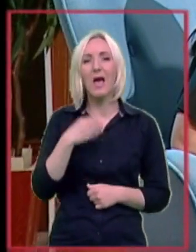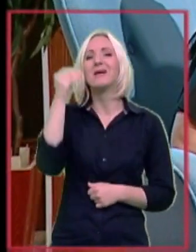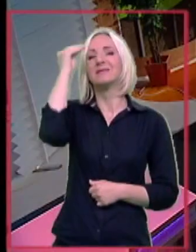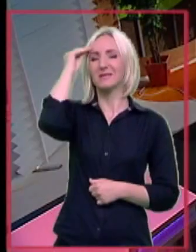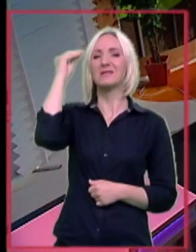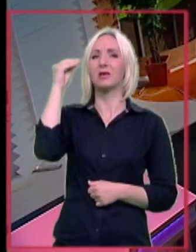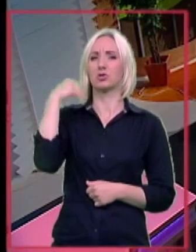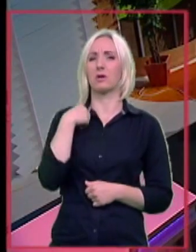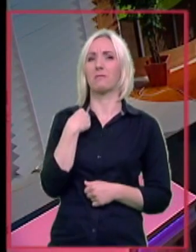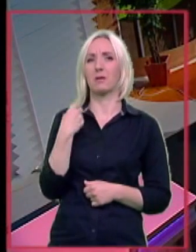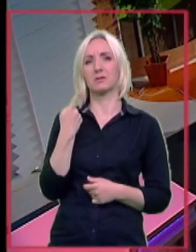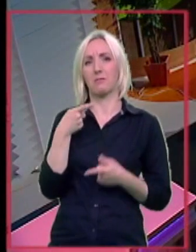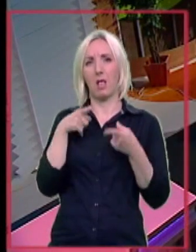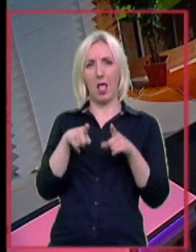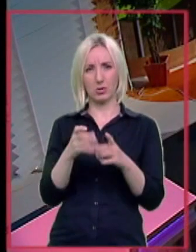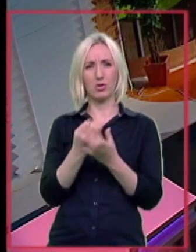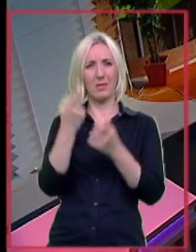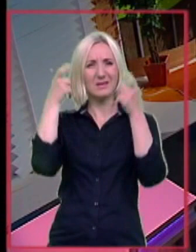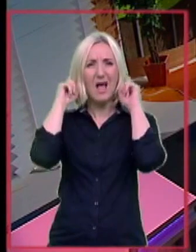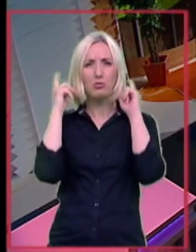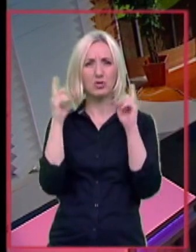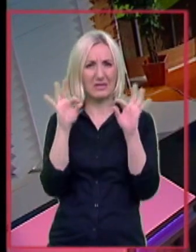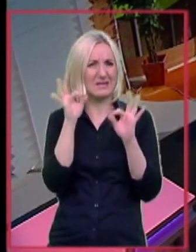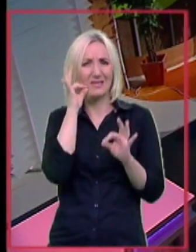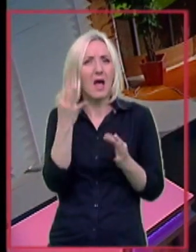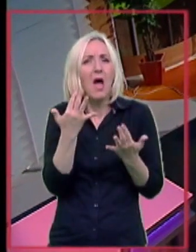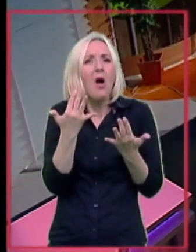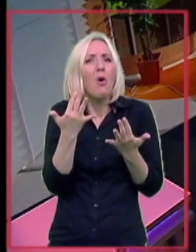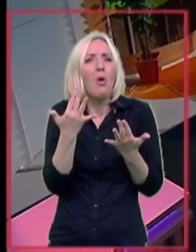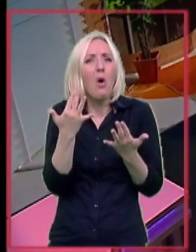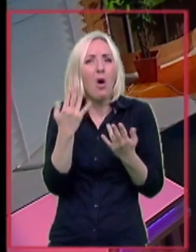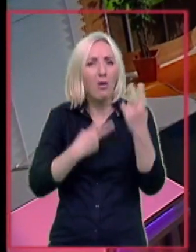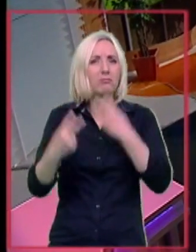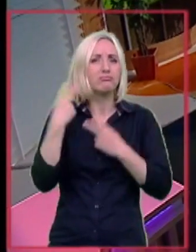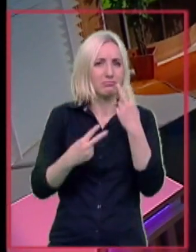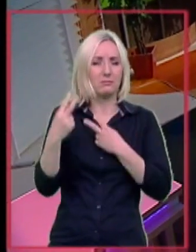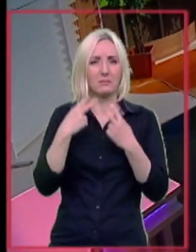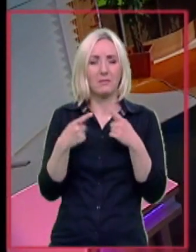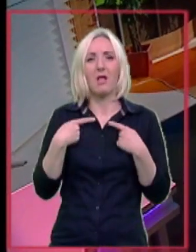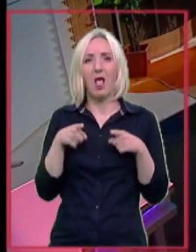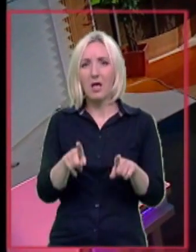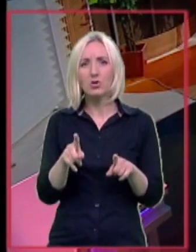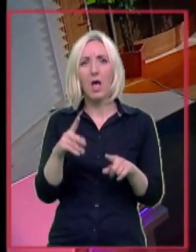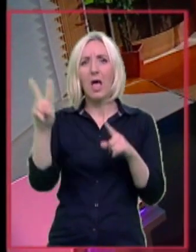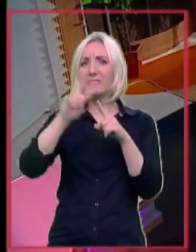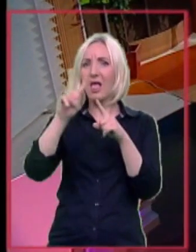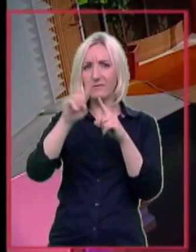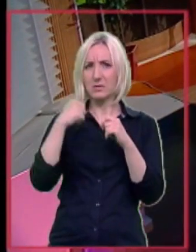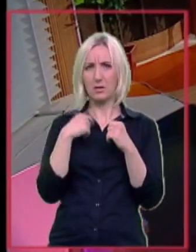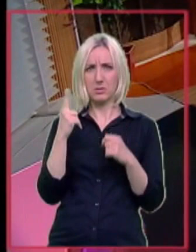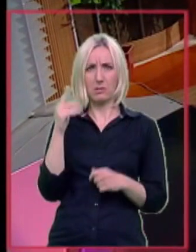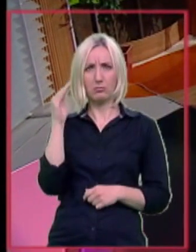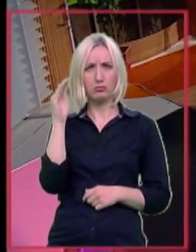momenta da sam ležela, kako sam dobila za uške, mislim nekih desetak dana ili koliko se već leže i da nisam čula televizor. Ja sam njega